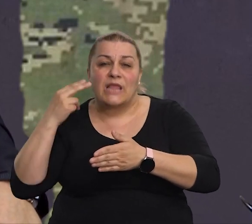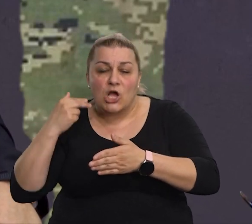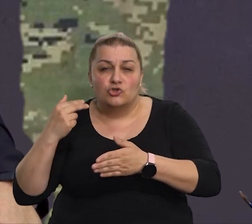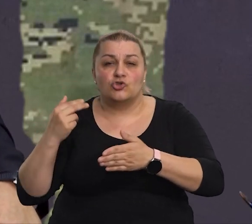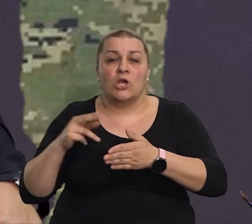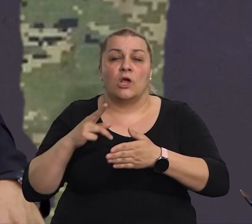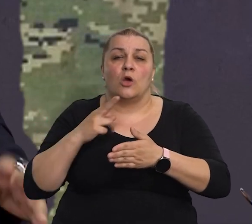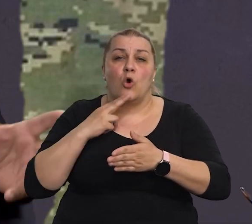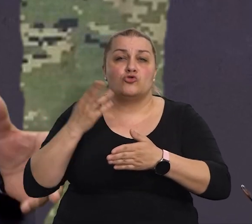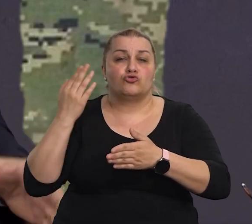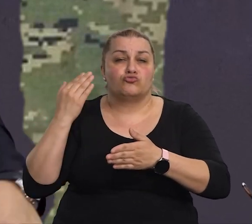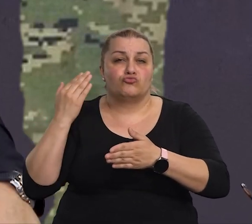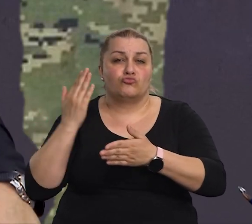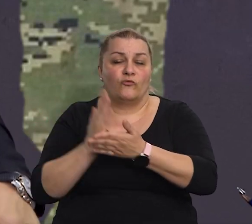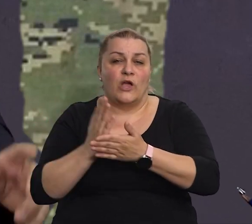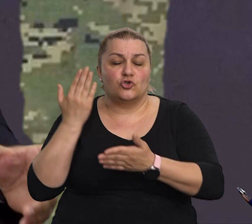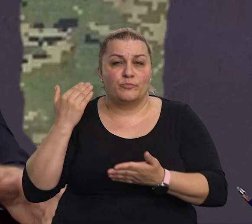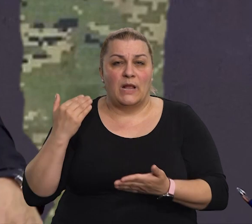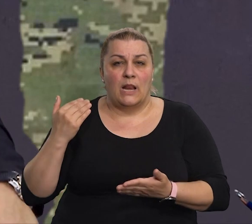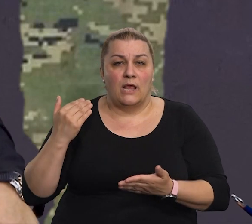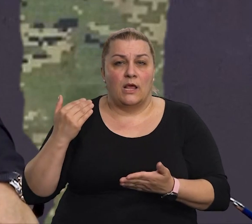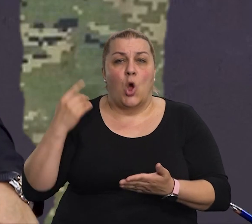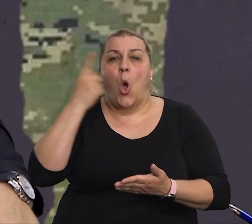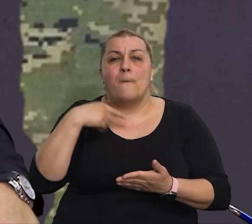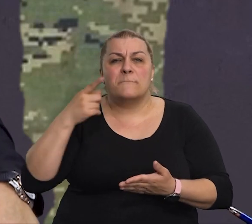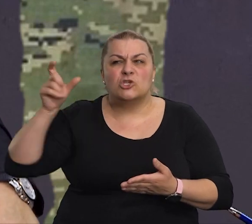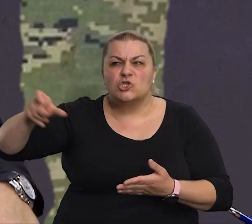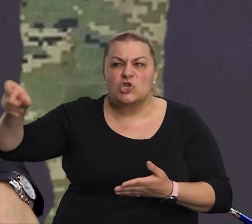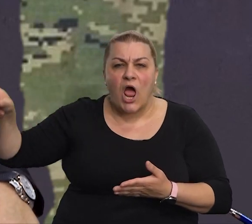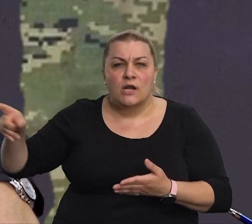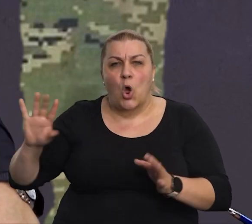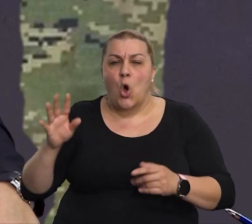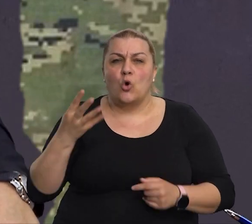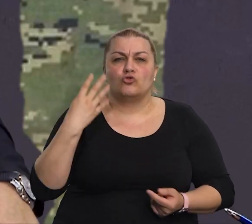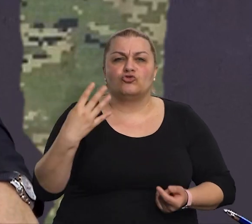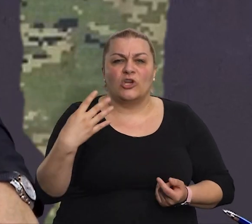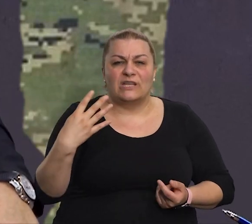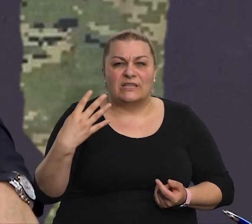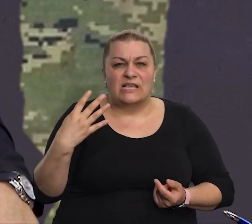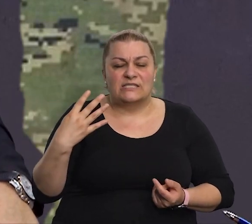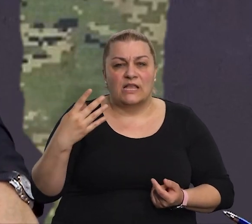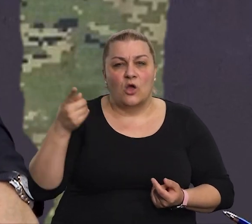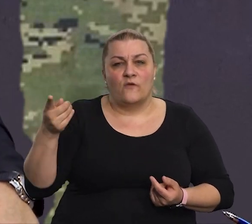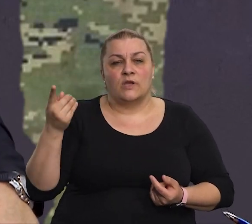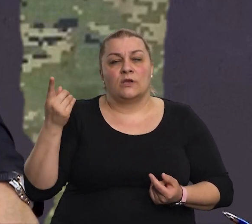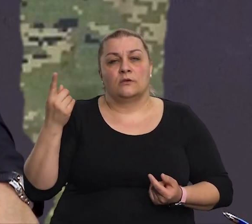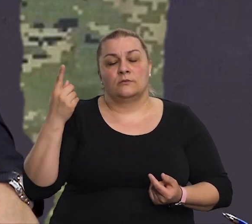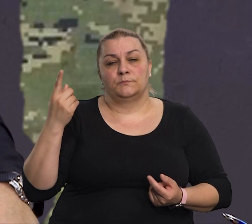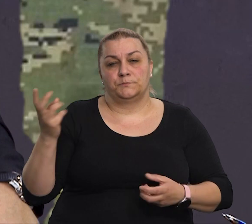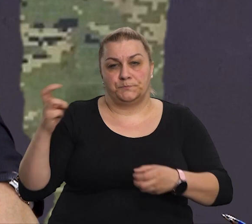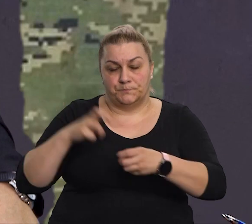su bili već doli pod, omišani, bile neki od četrdesetak, djelatnika, pripadnika iz omiša,